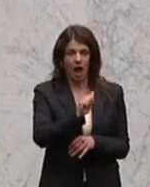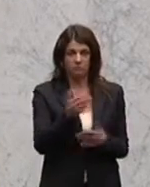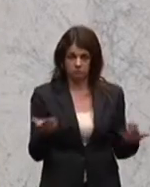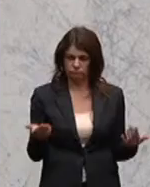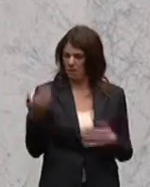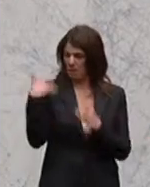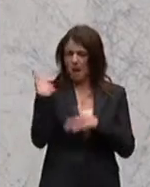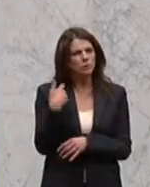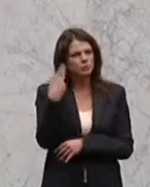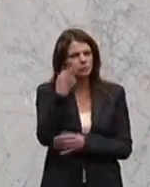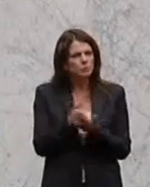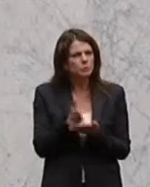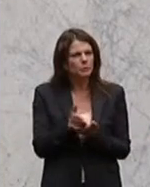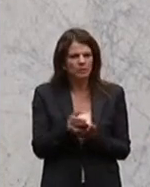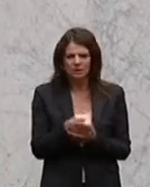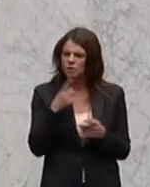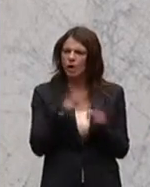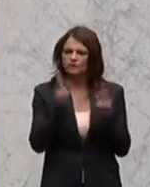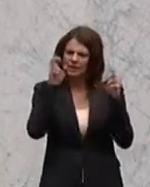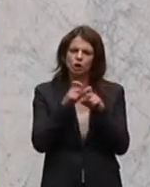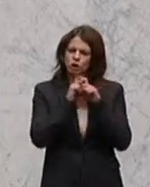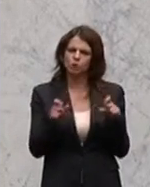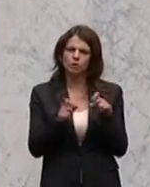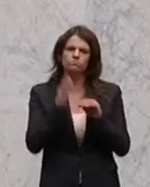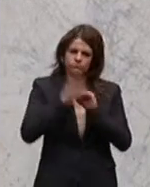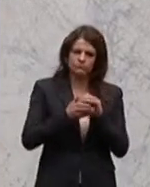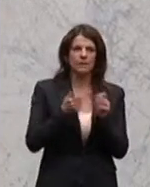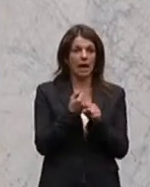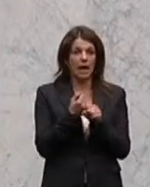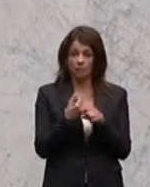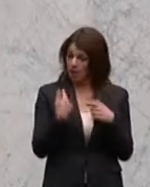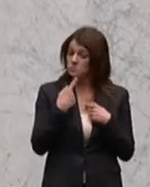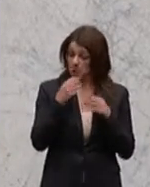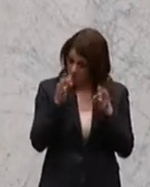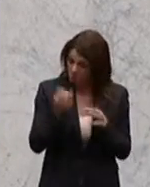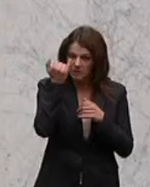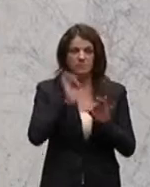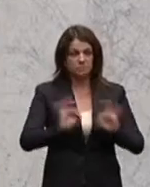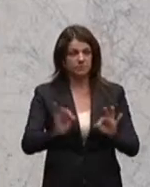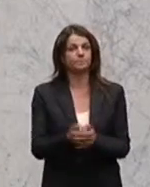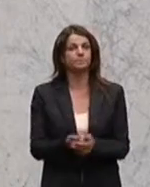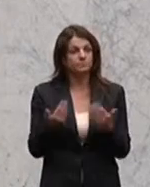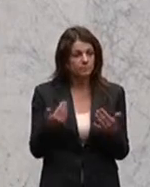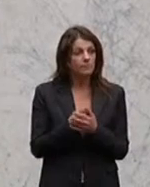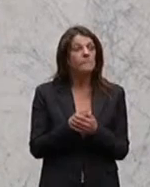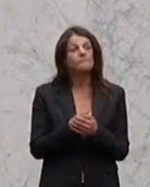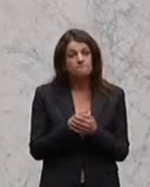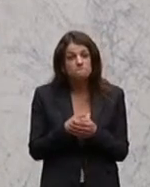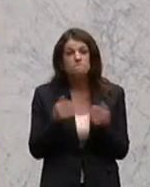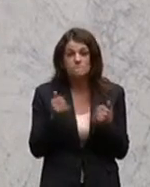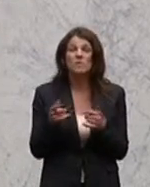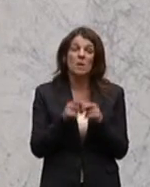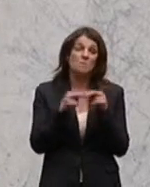habe ich das schon gut verstanden und habe diese Schuldenschnittaktion ausdrücklich immer begrüßt, bis heute. Und dass das ja wohl auf den